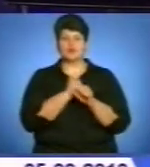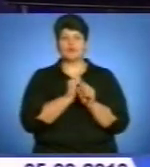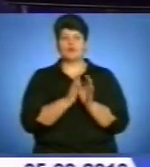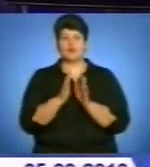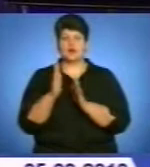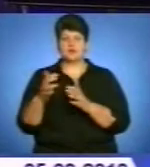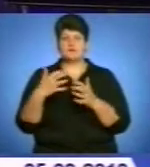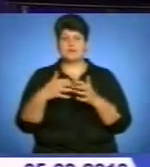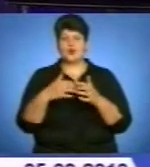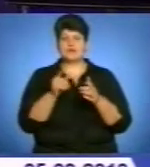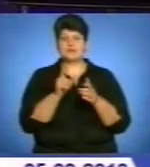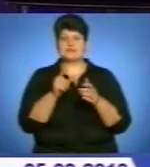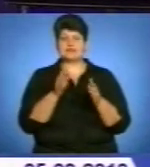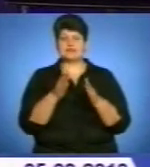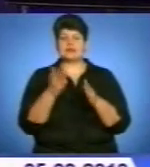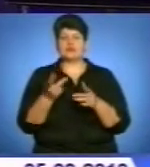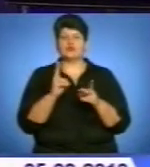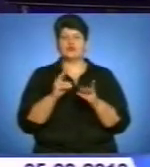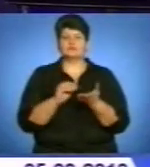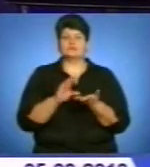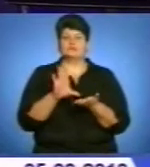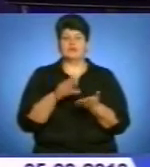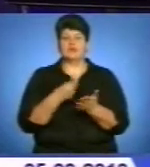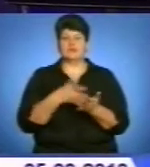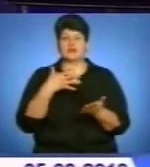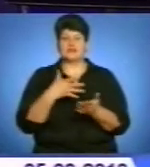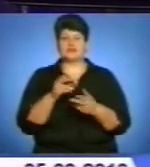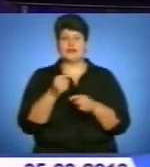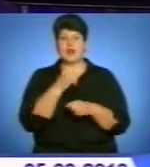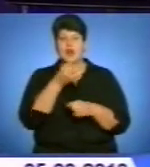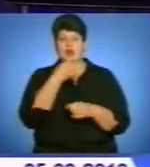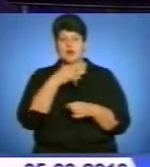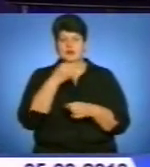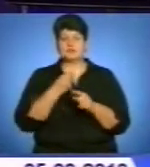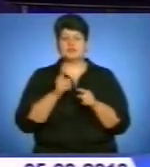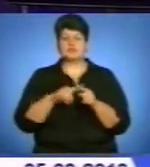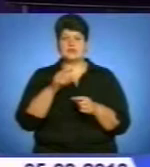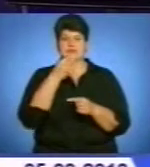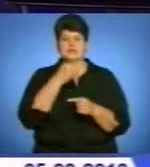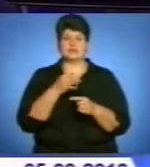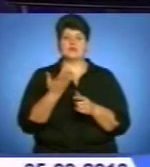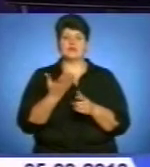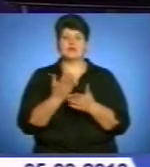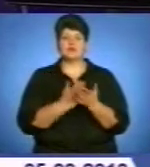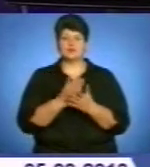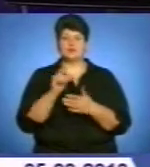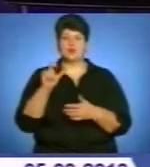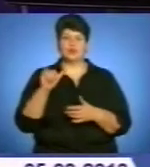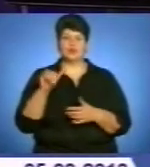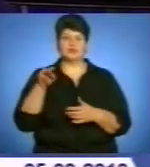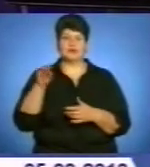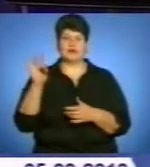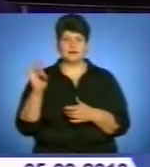посередниками, які значно завищують вартість імпортних ліків, повідомляє Всесвітня служба УТР. Національний банк